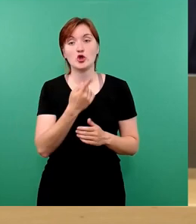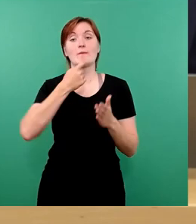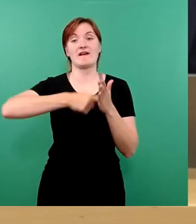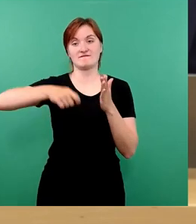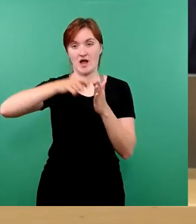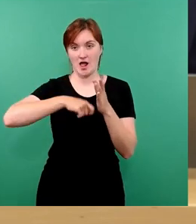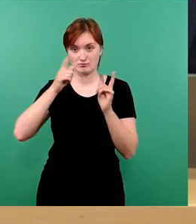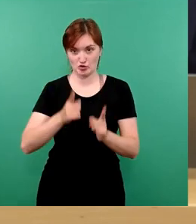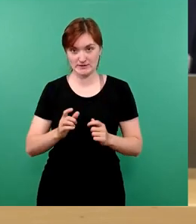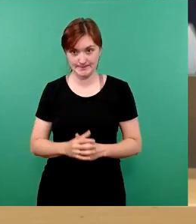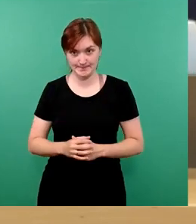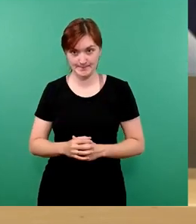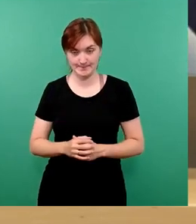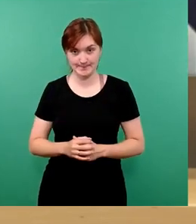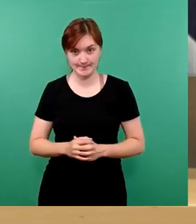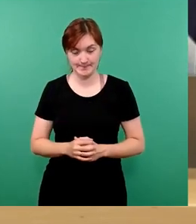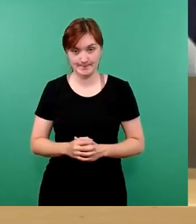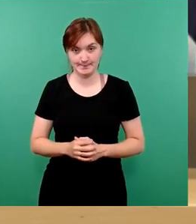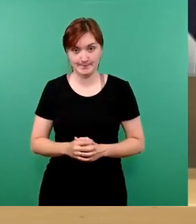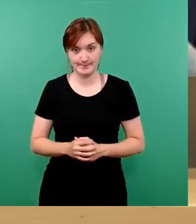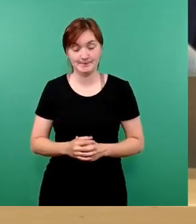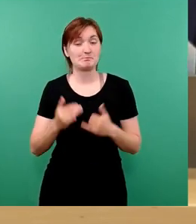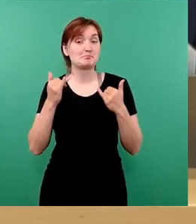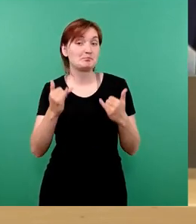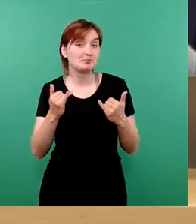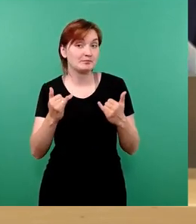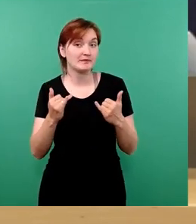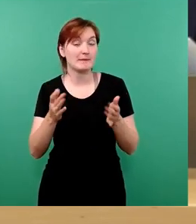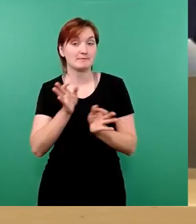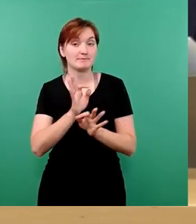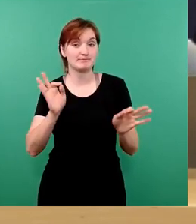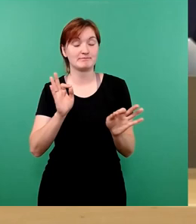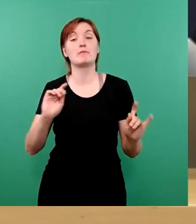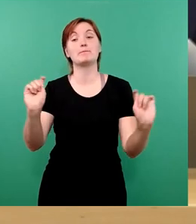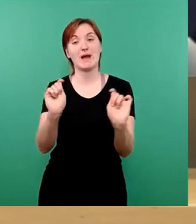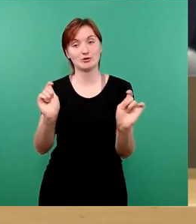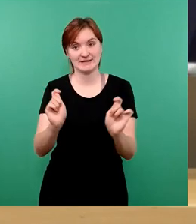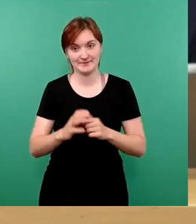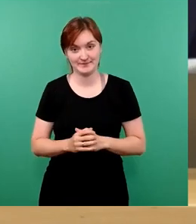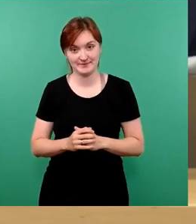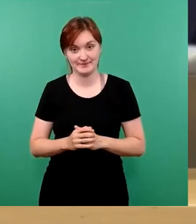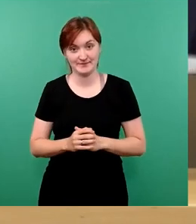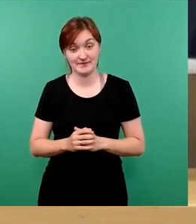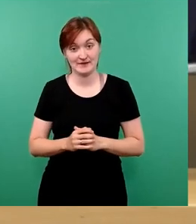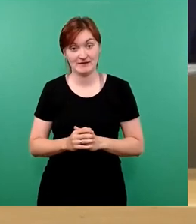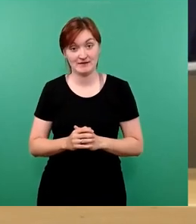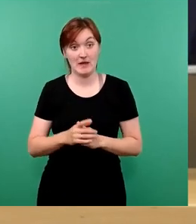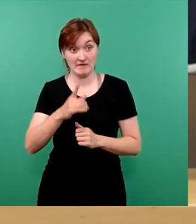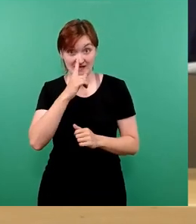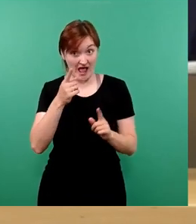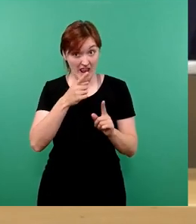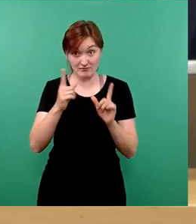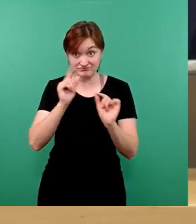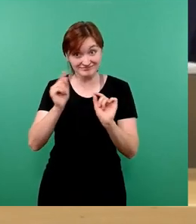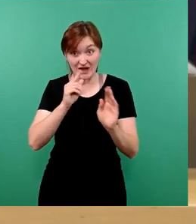schreiten. Ich würde an dieser Stelle jetzt sagen, wir gehen in die Pause. Bevor alle weggehen, würde ich gerne